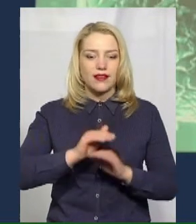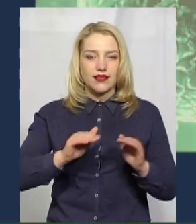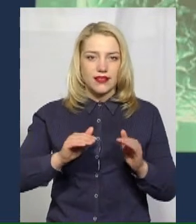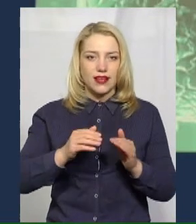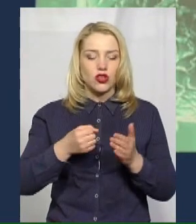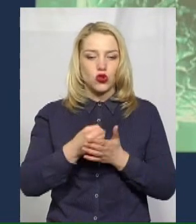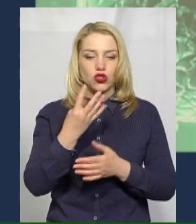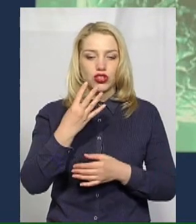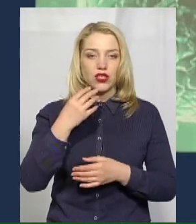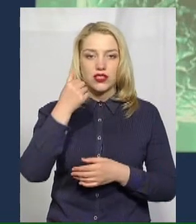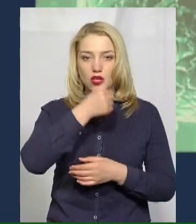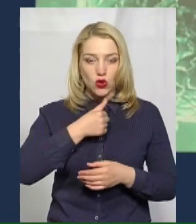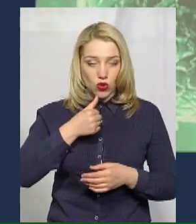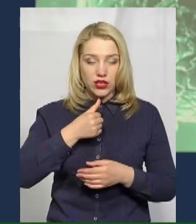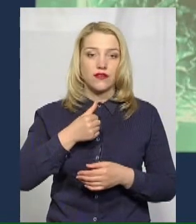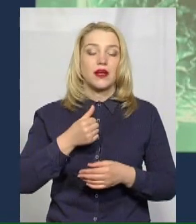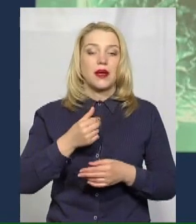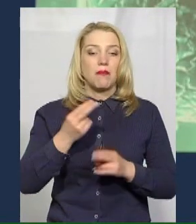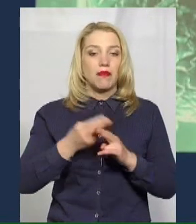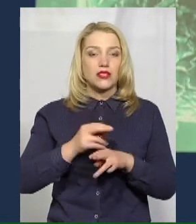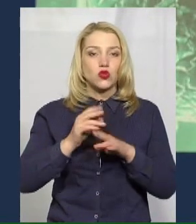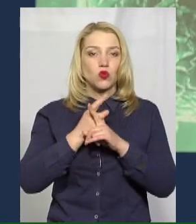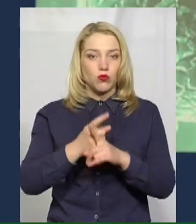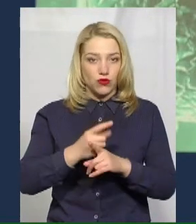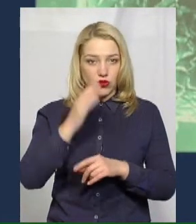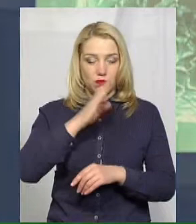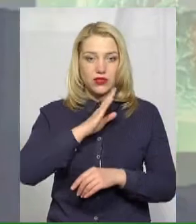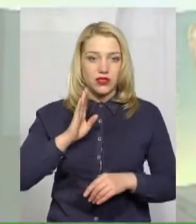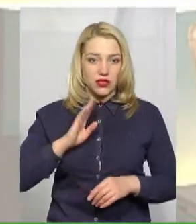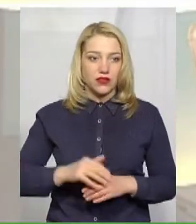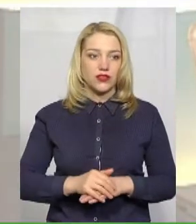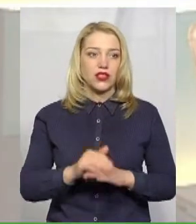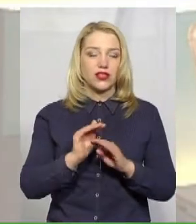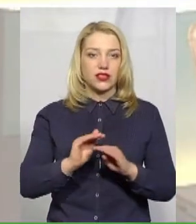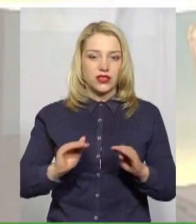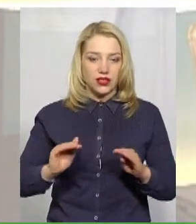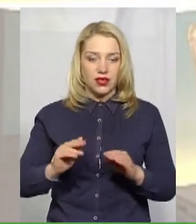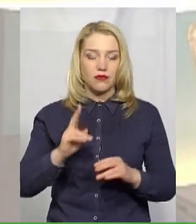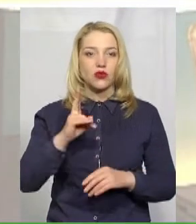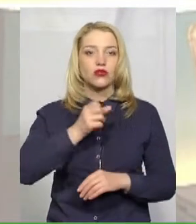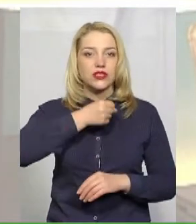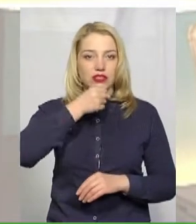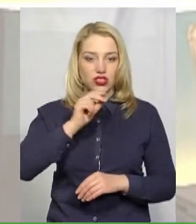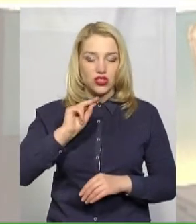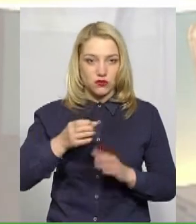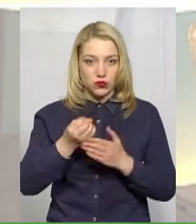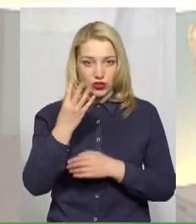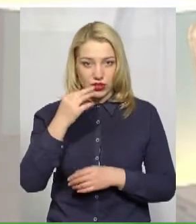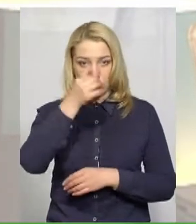Дітям 14-18 років не можна перебувати у громадських місцях без відома батьків чи опікунів.